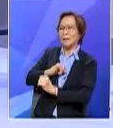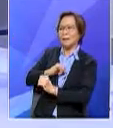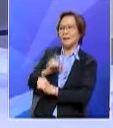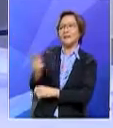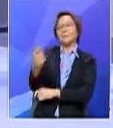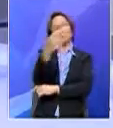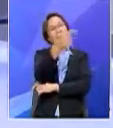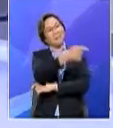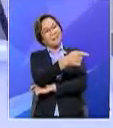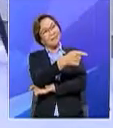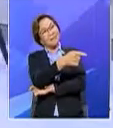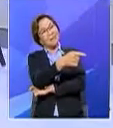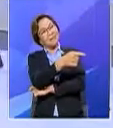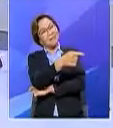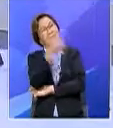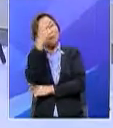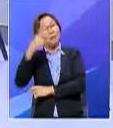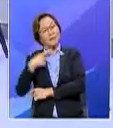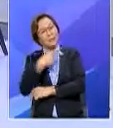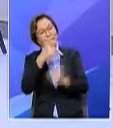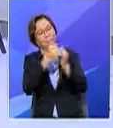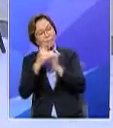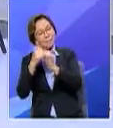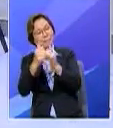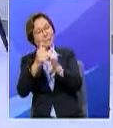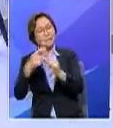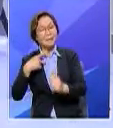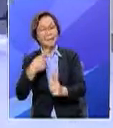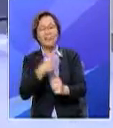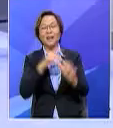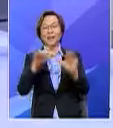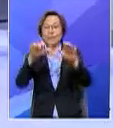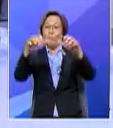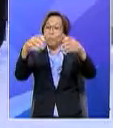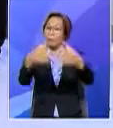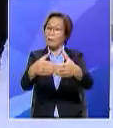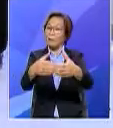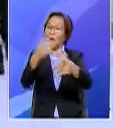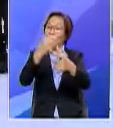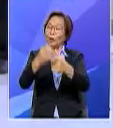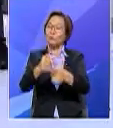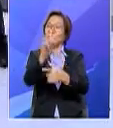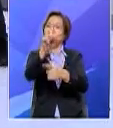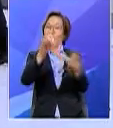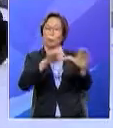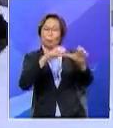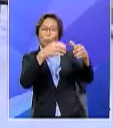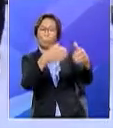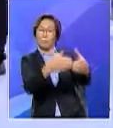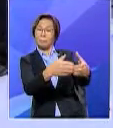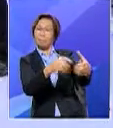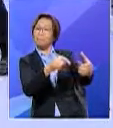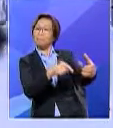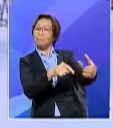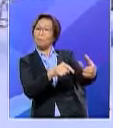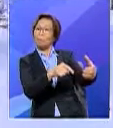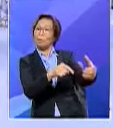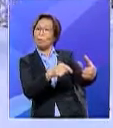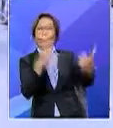sana sebab kita ada bersama-sama dengan kita kumpulan atau salah satu kumpulan yang